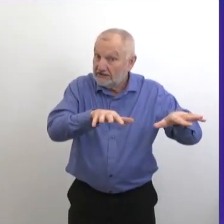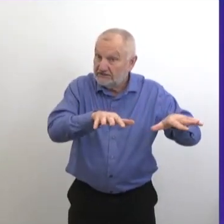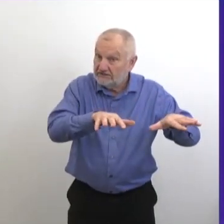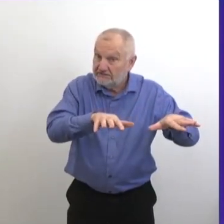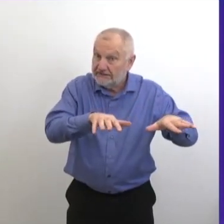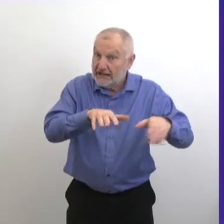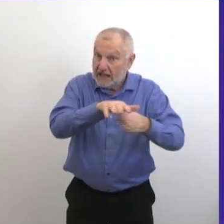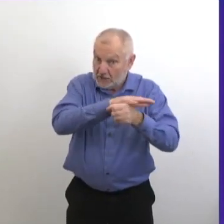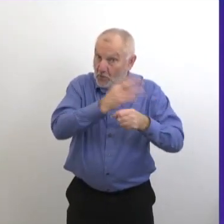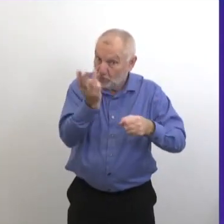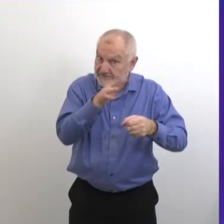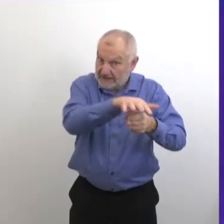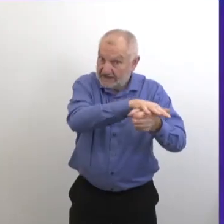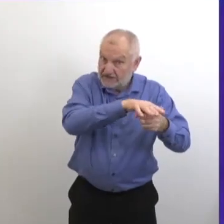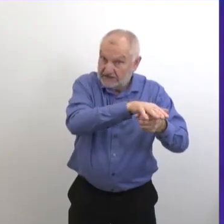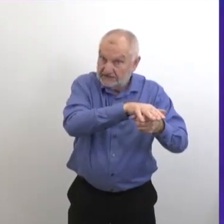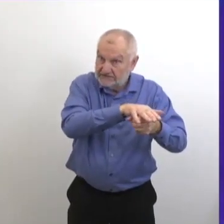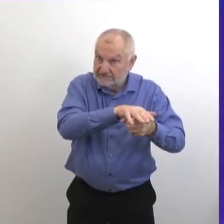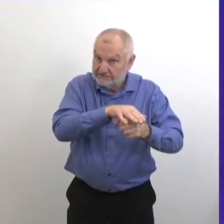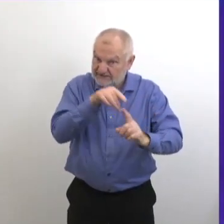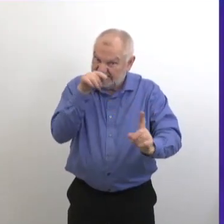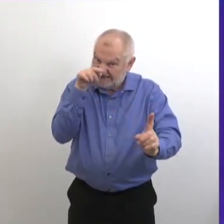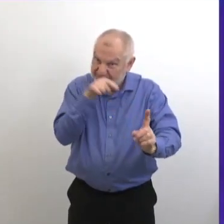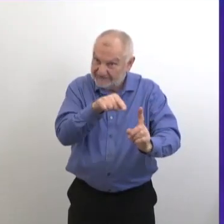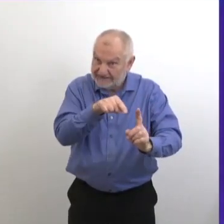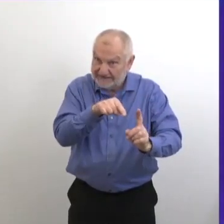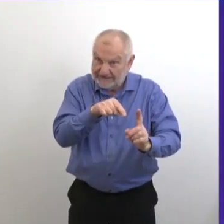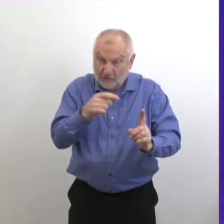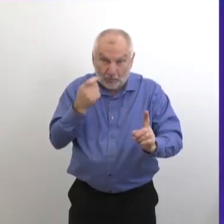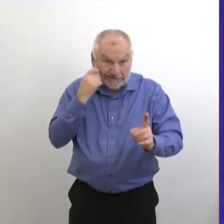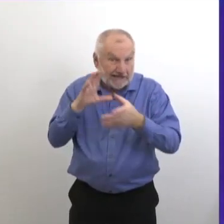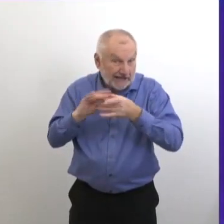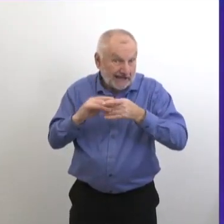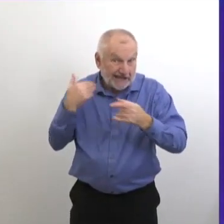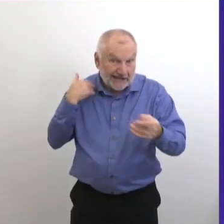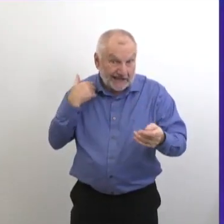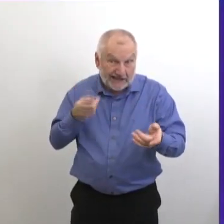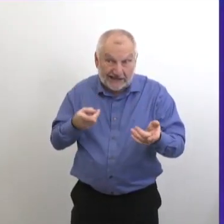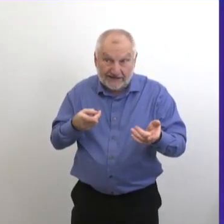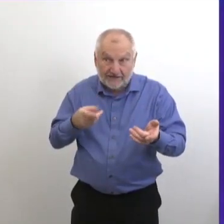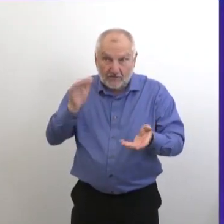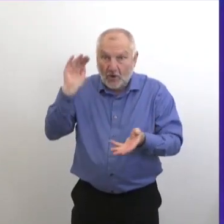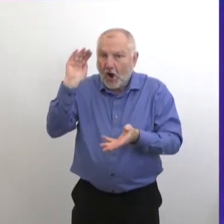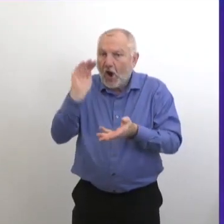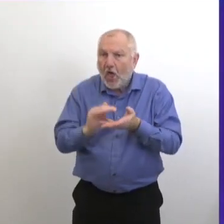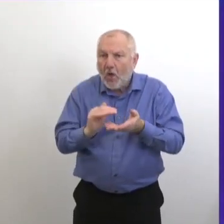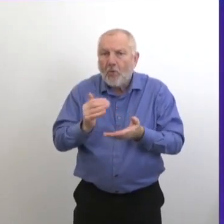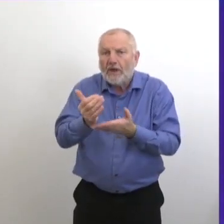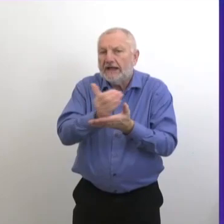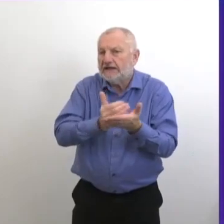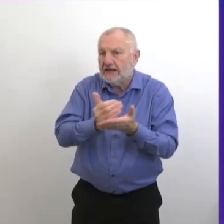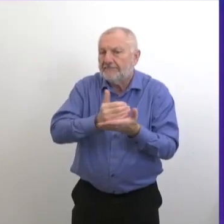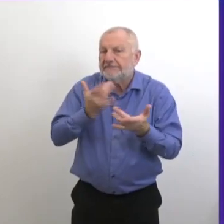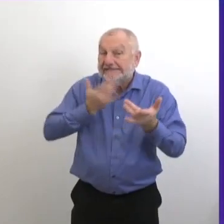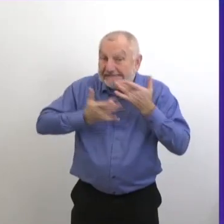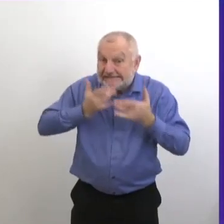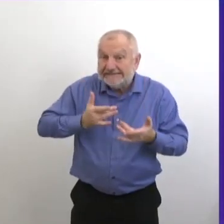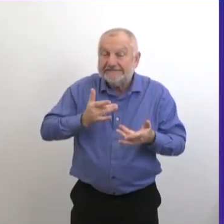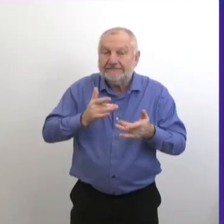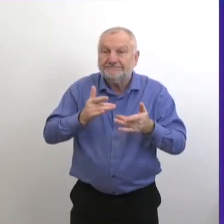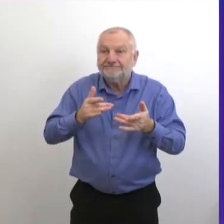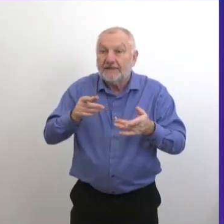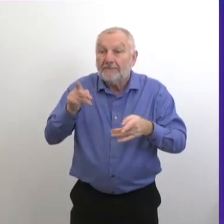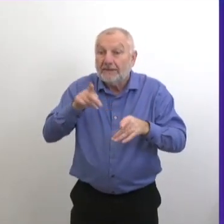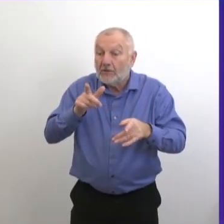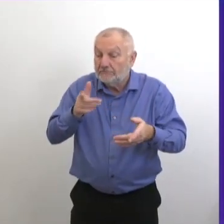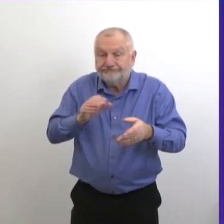à Winnipeg, c'est la transmission communautaire qui affecte tous ces tranches de la population qui ont un revenu